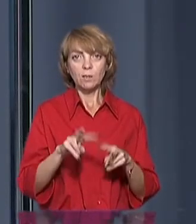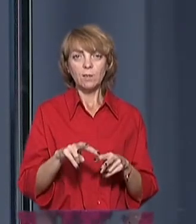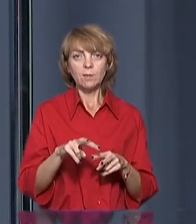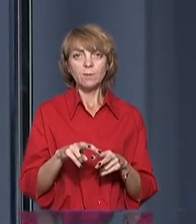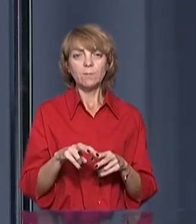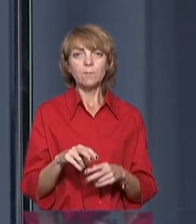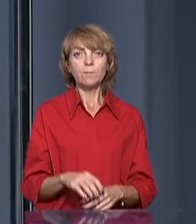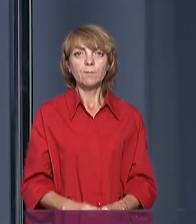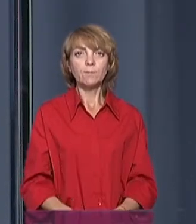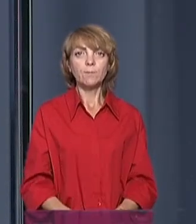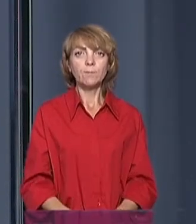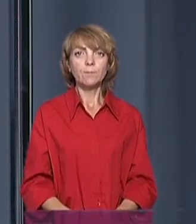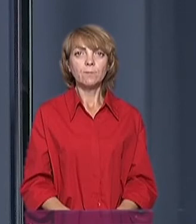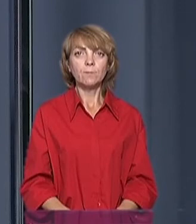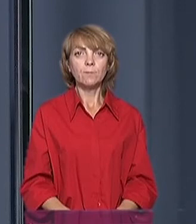А насправді,